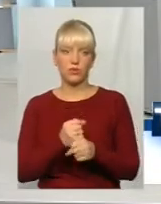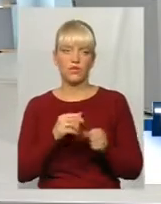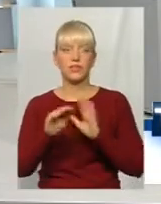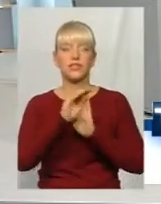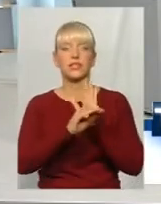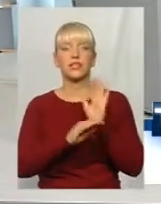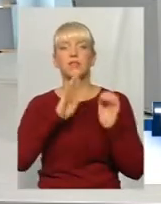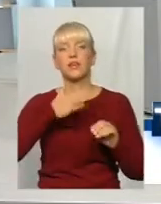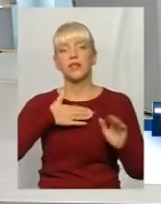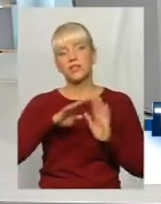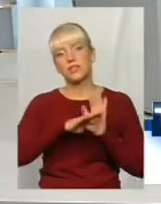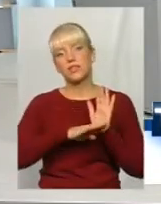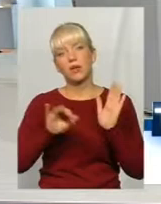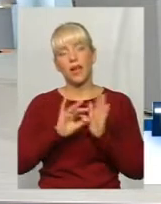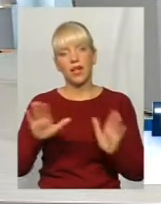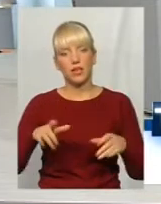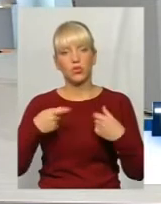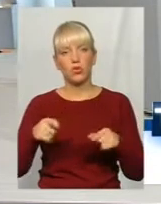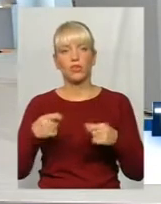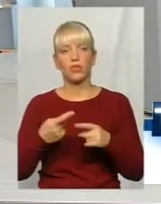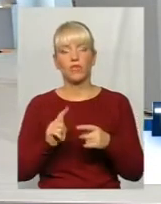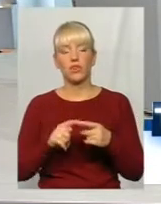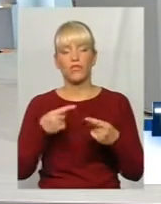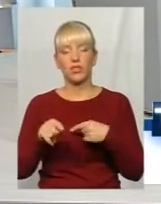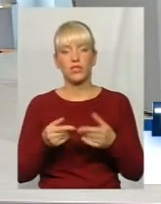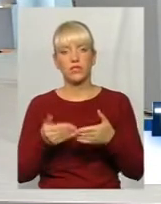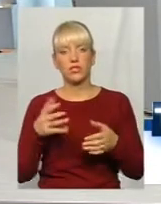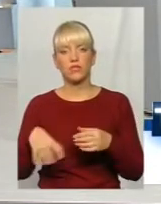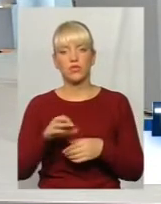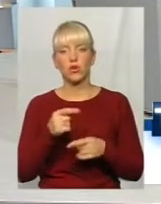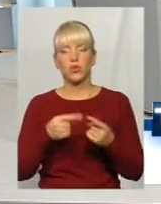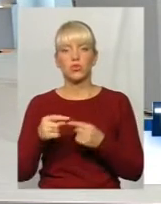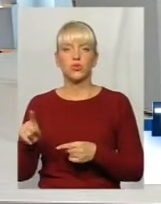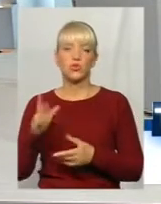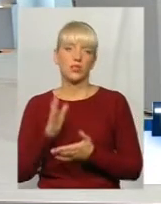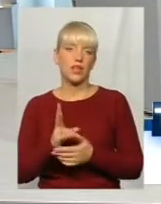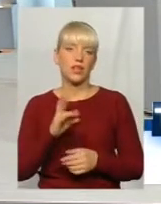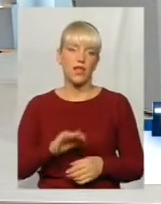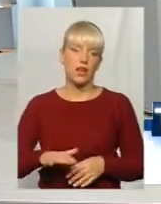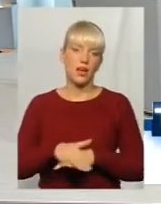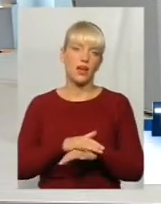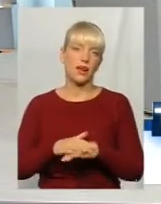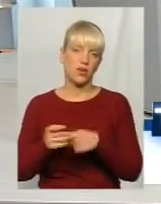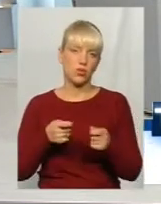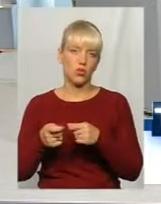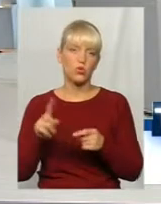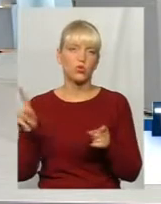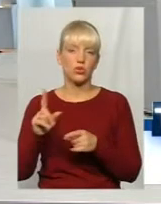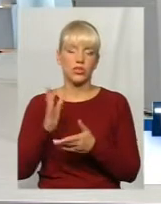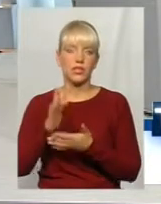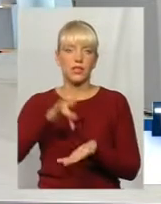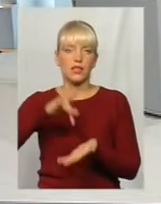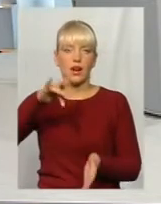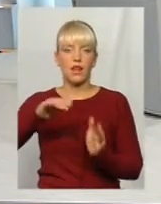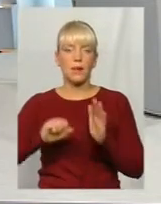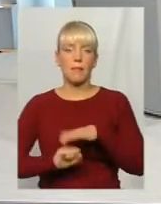Наша система електронних торгів, вона відрізняється від всього іншого, що є на ринку, тим, що є така центральна база,